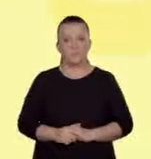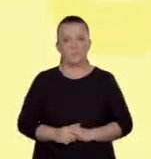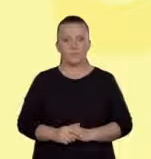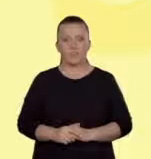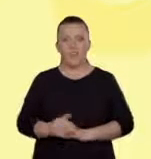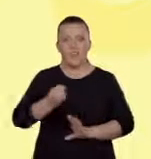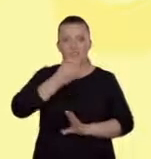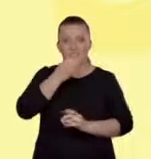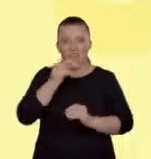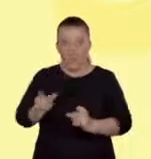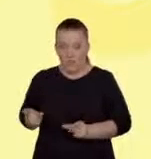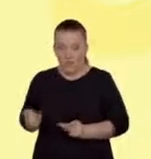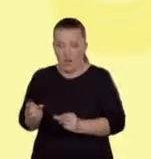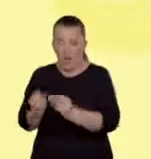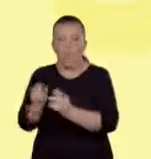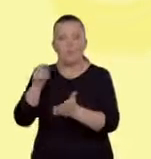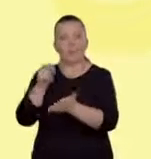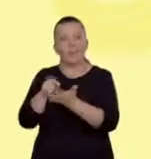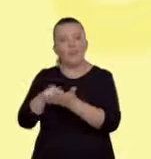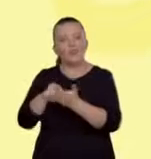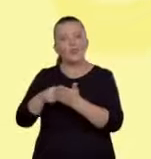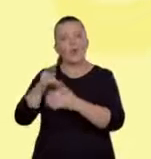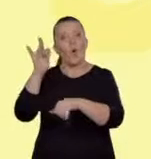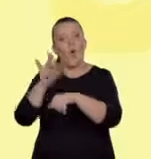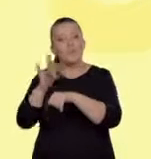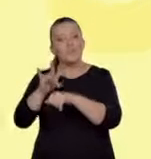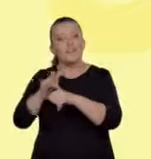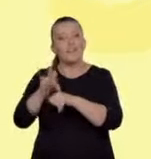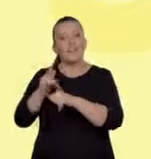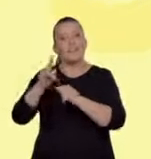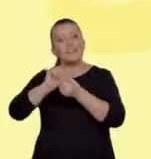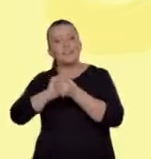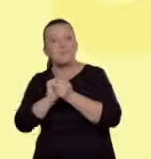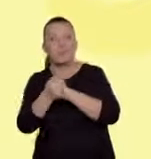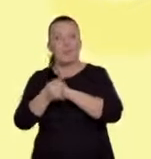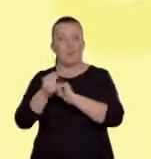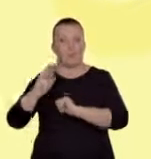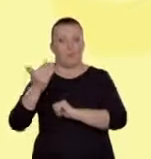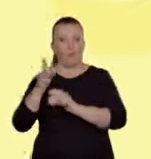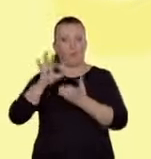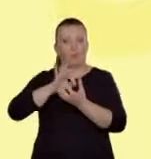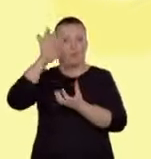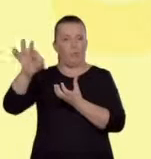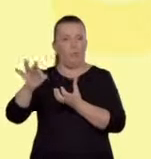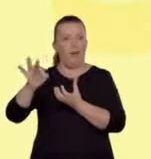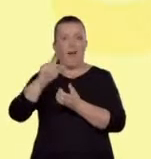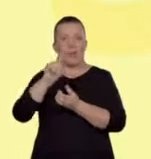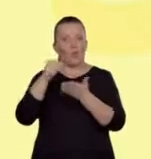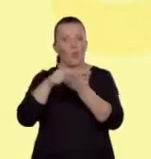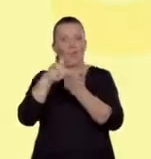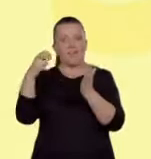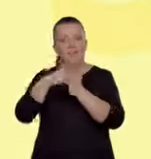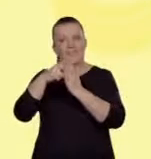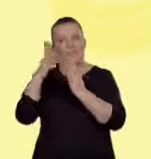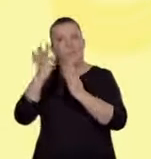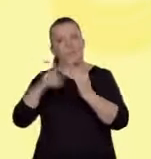okwiatu jest zatem ewolucyjną konsekwencją zmiany sposobu zapylania, a nie bezpośrednim przystosowaniem do wiatropylności.